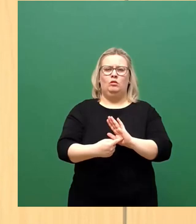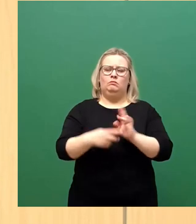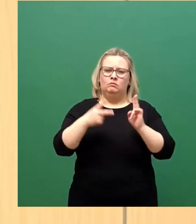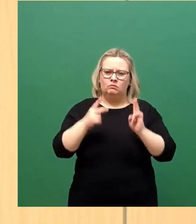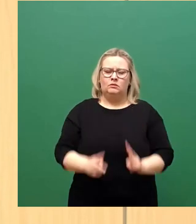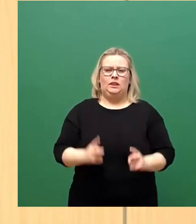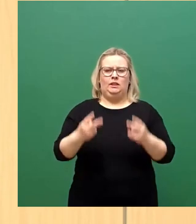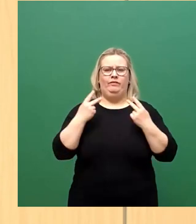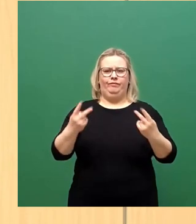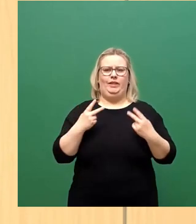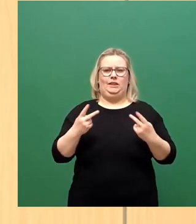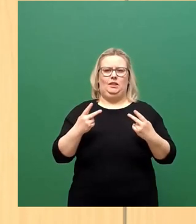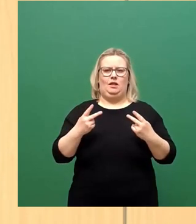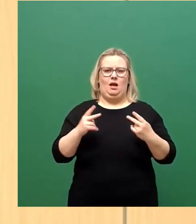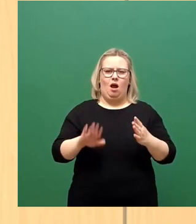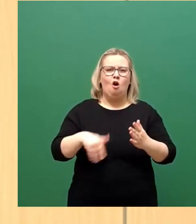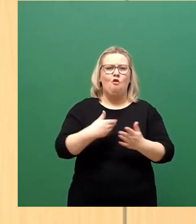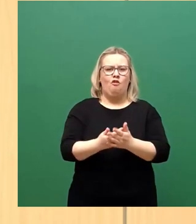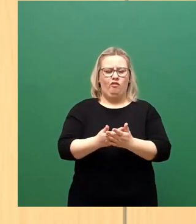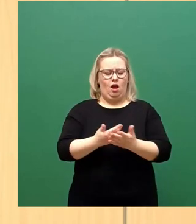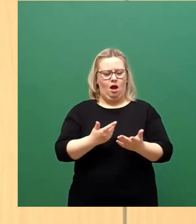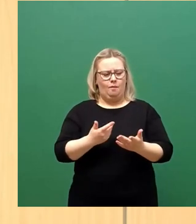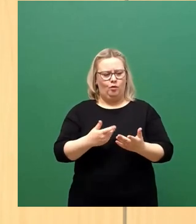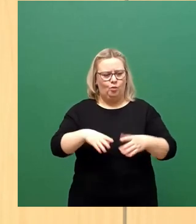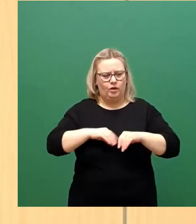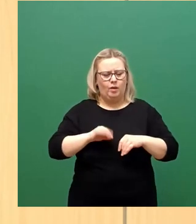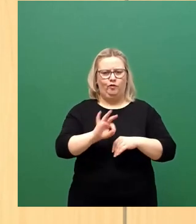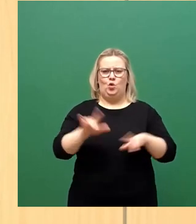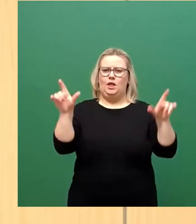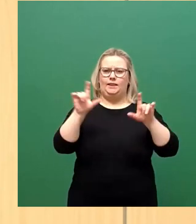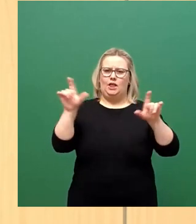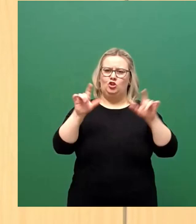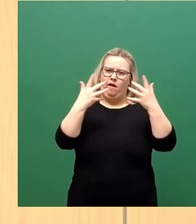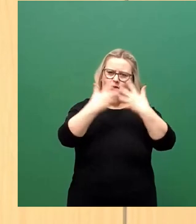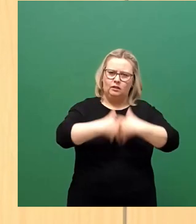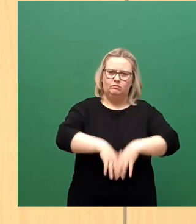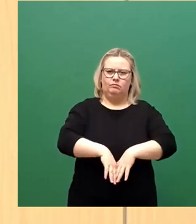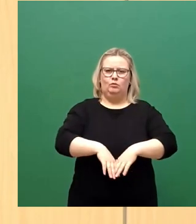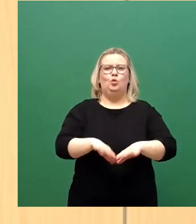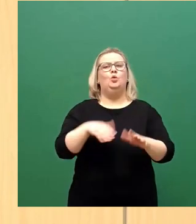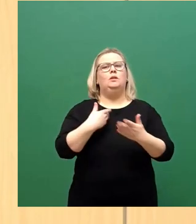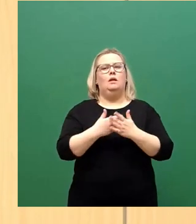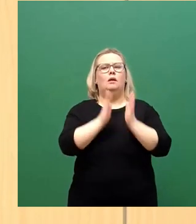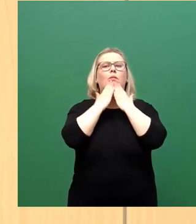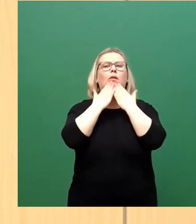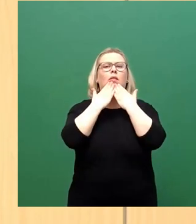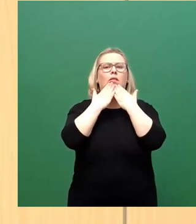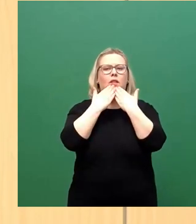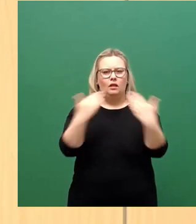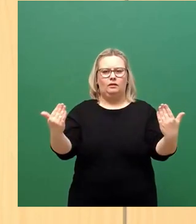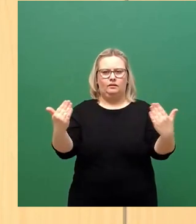Beitrag für das gesellschaftliche Zusammenleben. Und dafür gebührt Ihnen unser aller Dank.